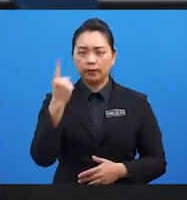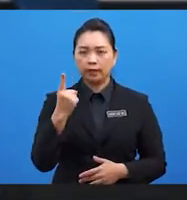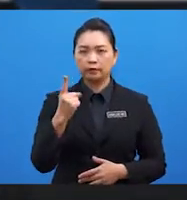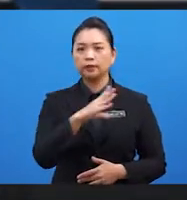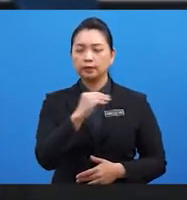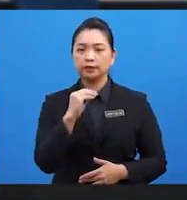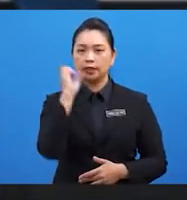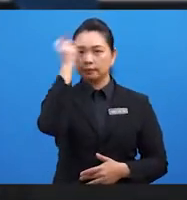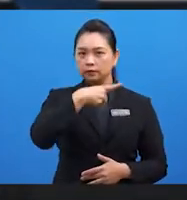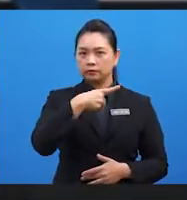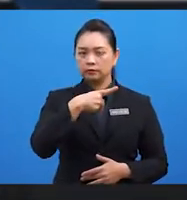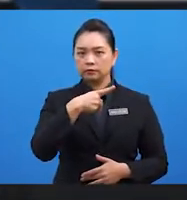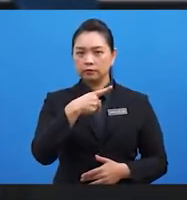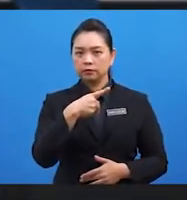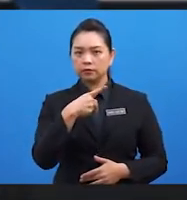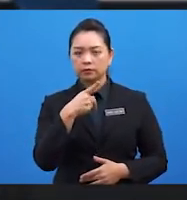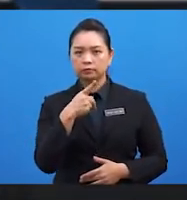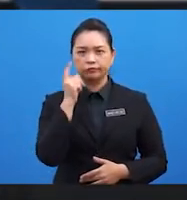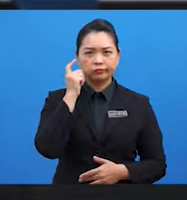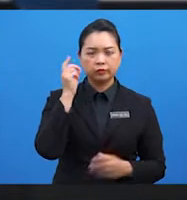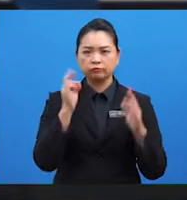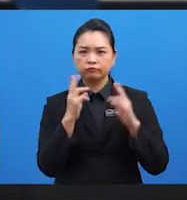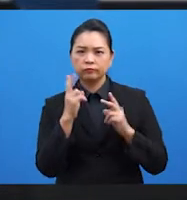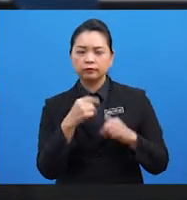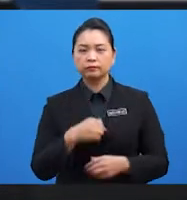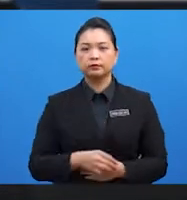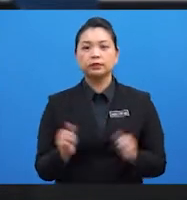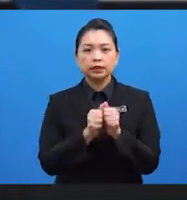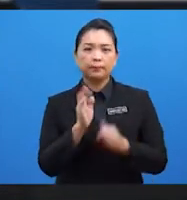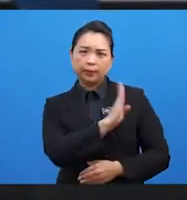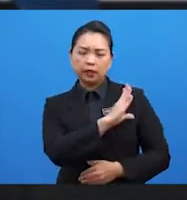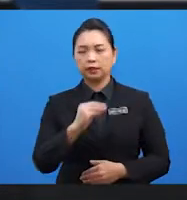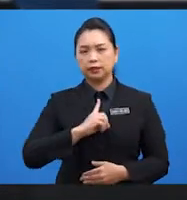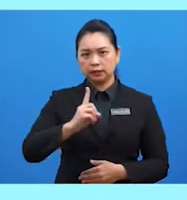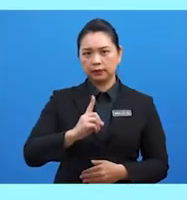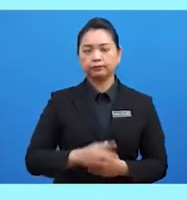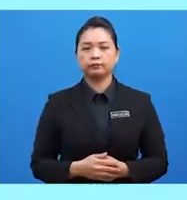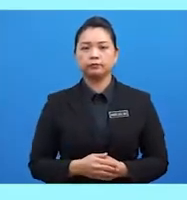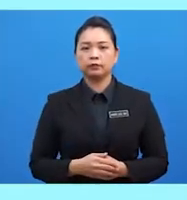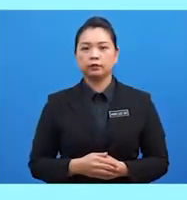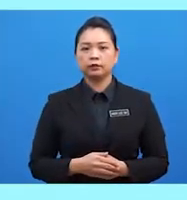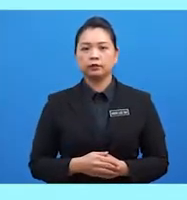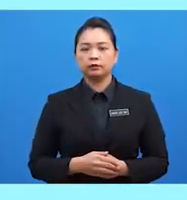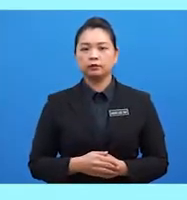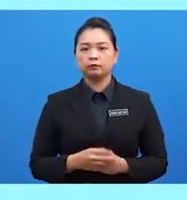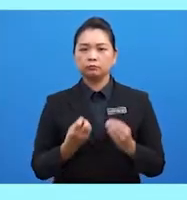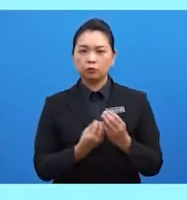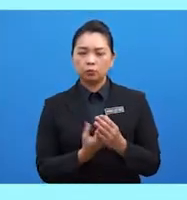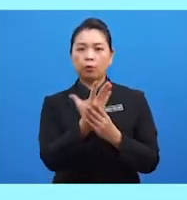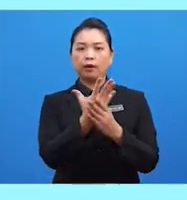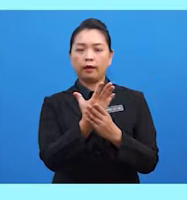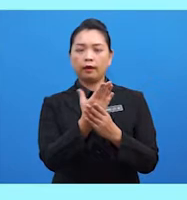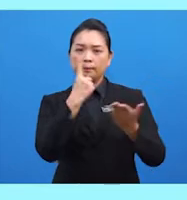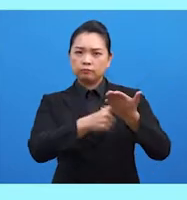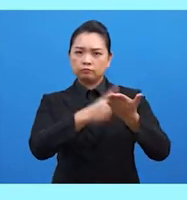faham dan sikap mencurigai antara Barat dengan Islam. Penubuhan Forum Ekonomi